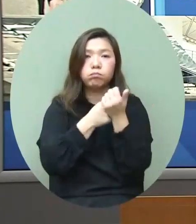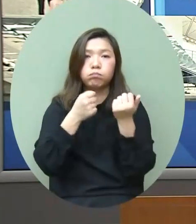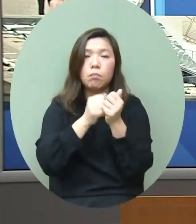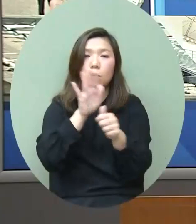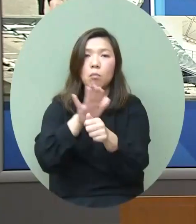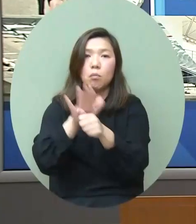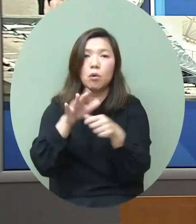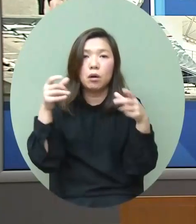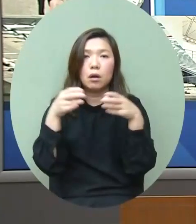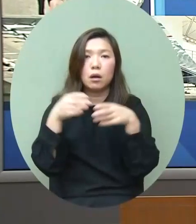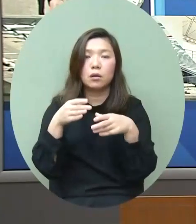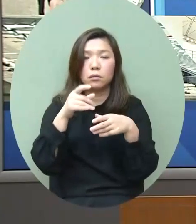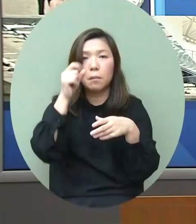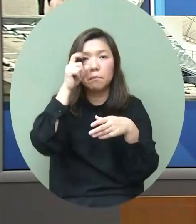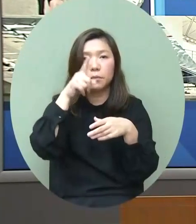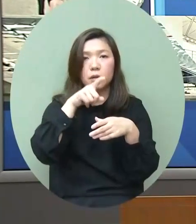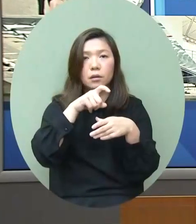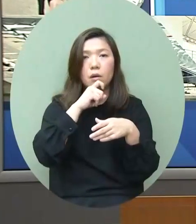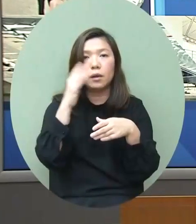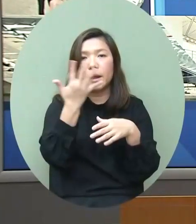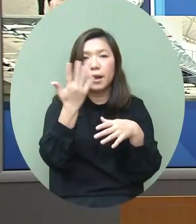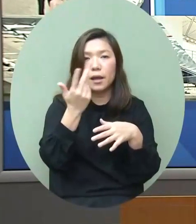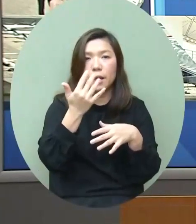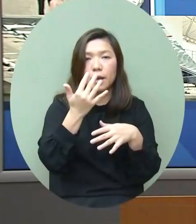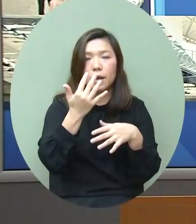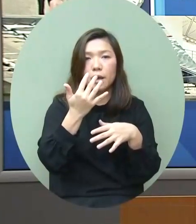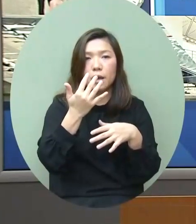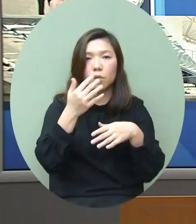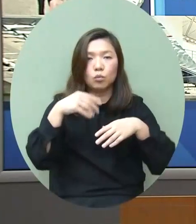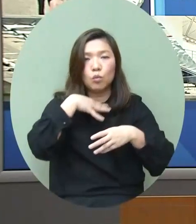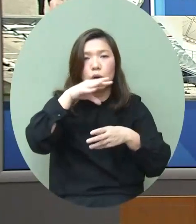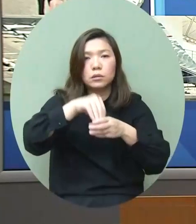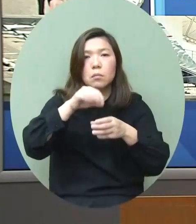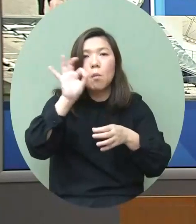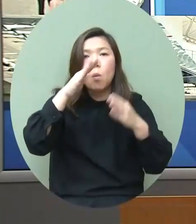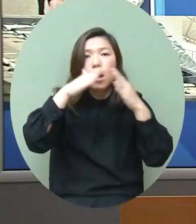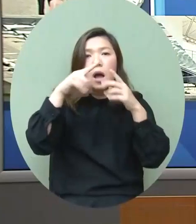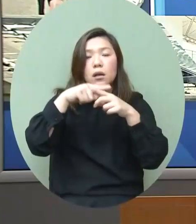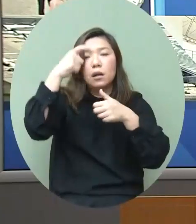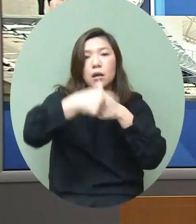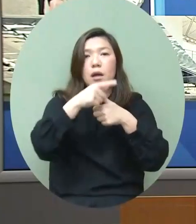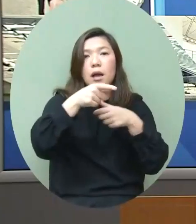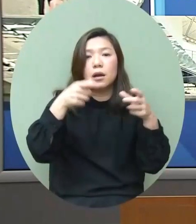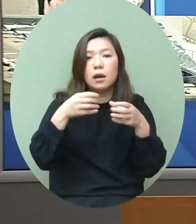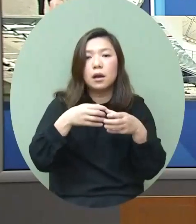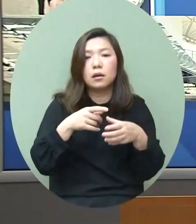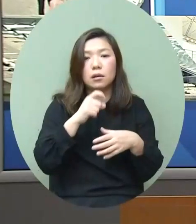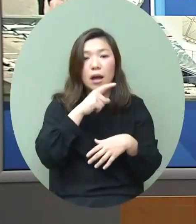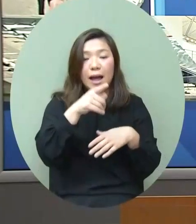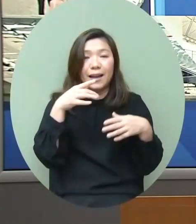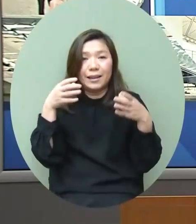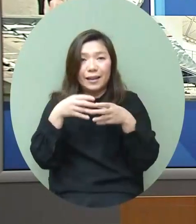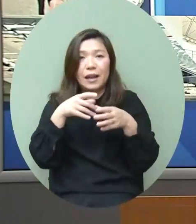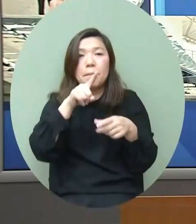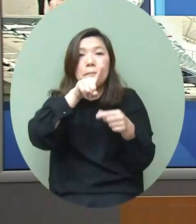機構特別是有幾個很關心毛家姐它的機構名也有毛家姐的